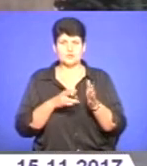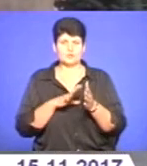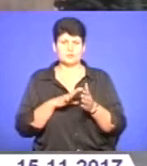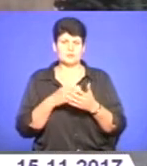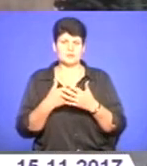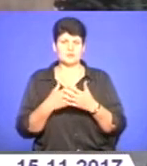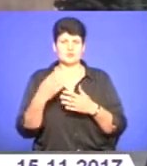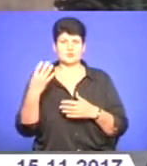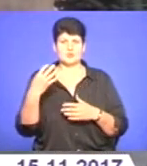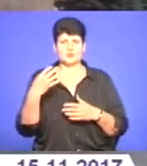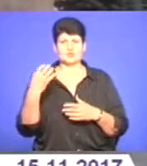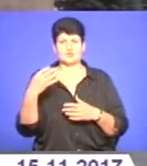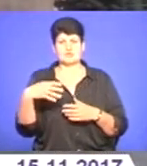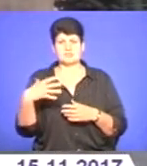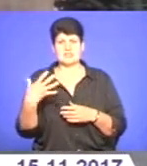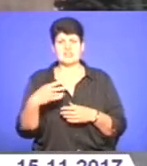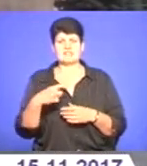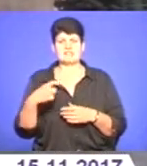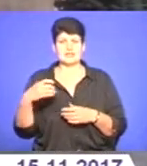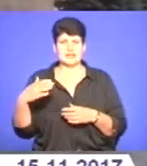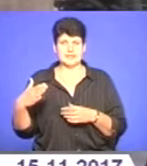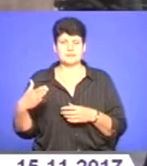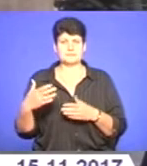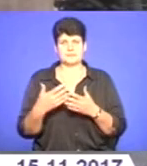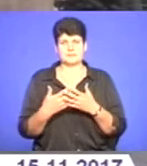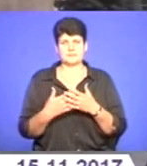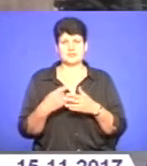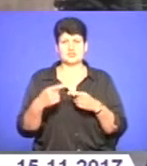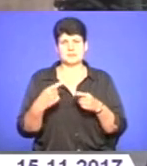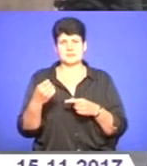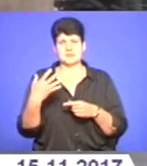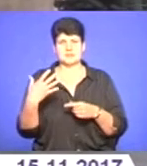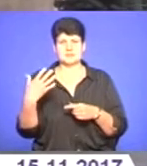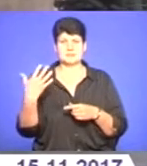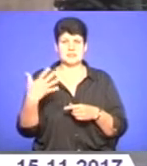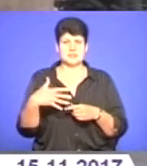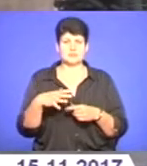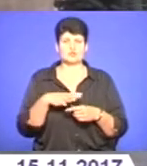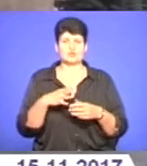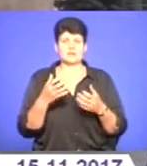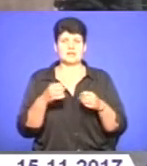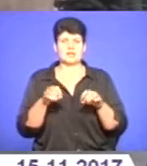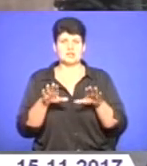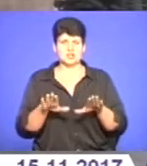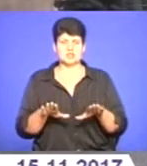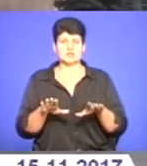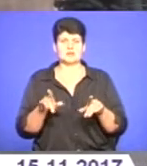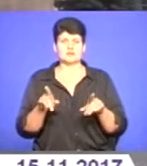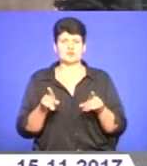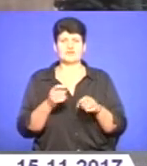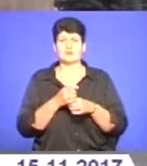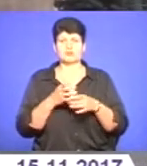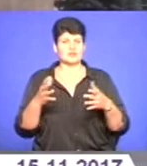40-45 хвилин і орієнтовно через десь 15-50 було прийнято рішення про те, що вибухівки